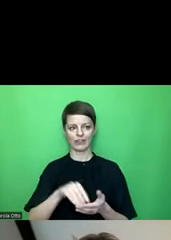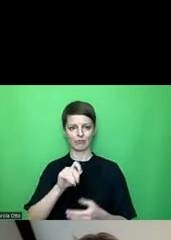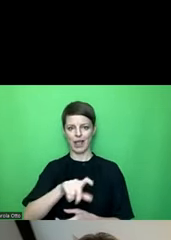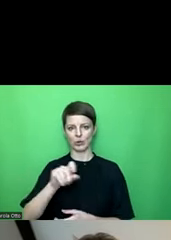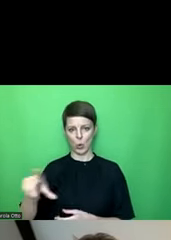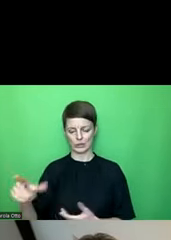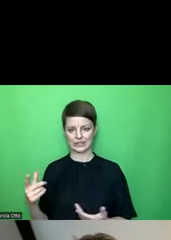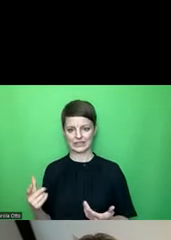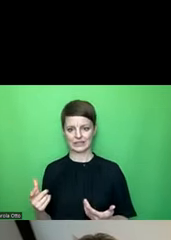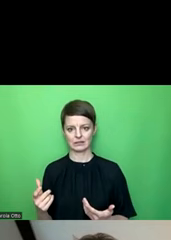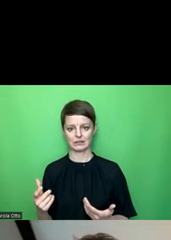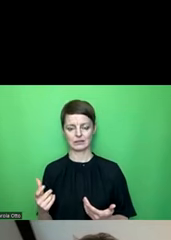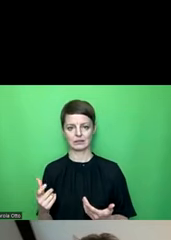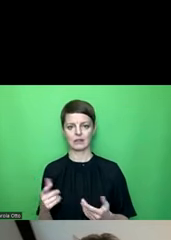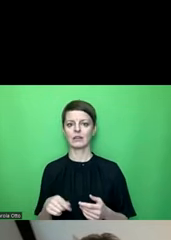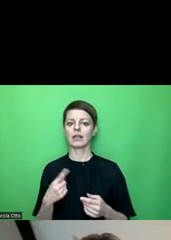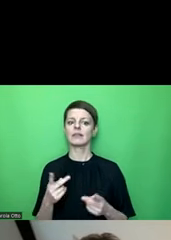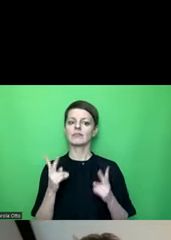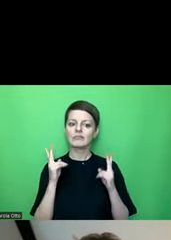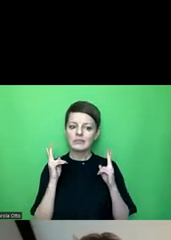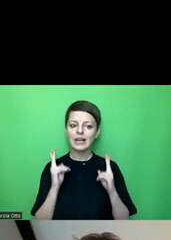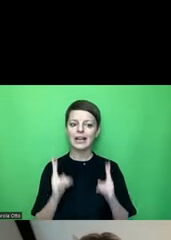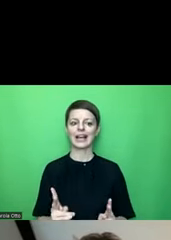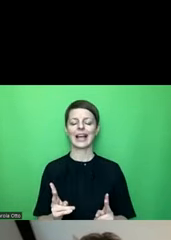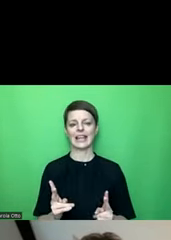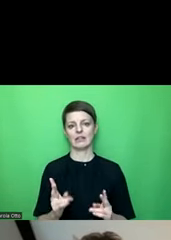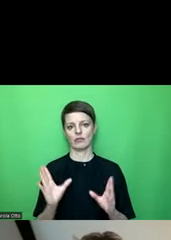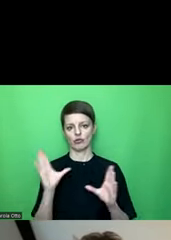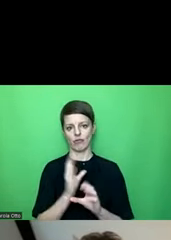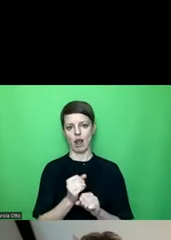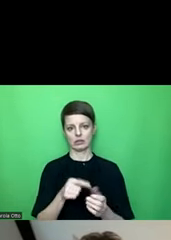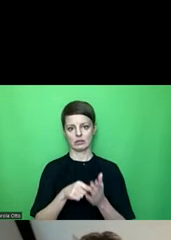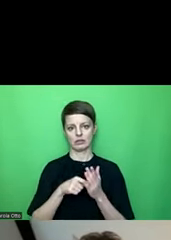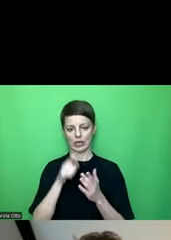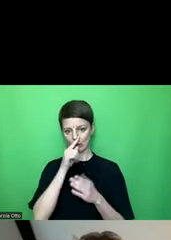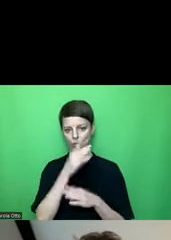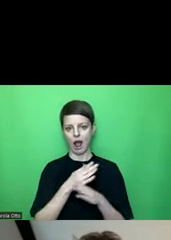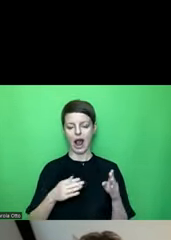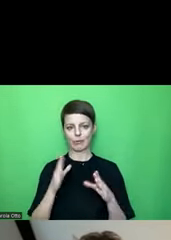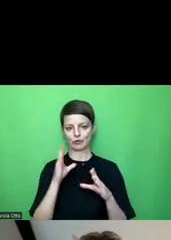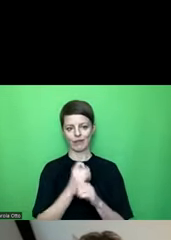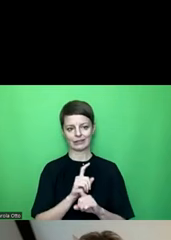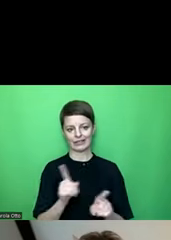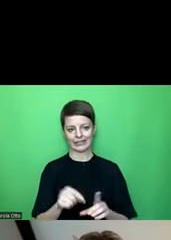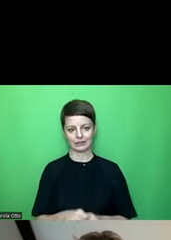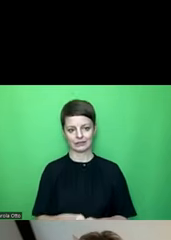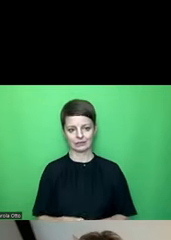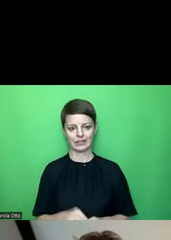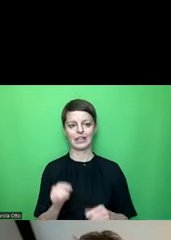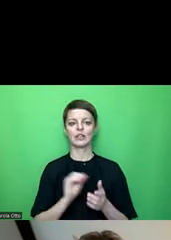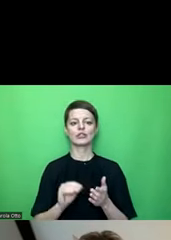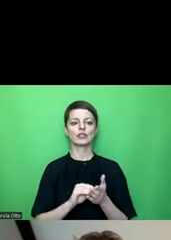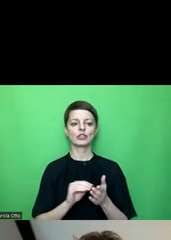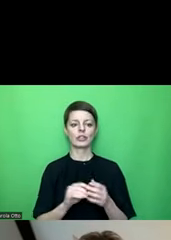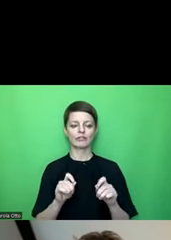weil ich nämlich jetzt ein richtiges Schwarz kriege und nicht nur so ein halbes. Also zum Beispiel hier bei der großen Schrift, da habe ich